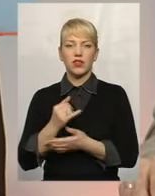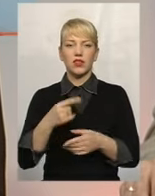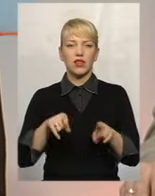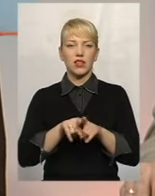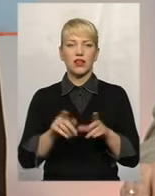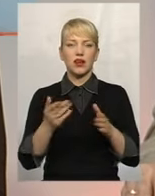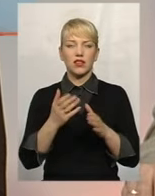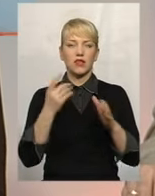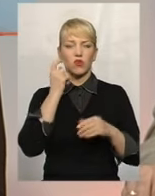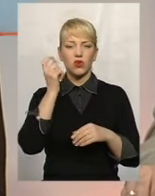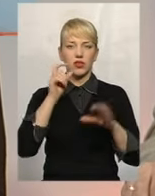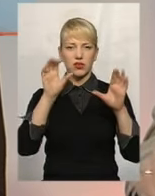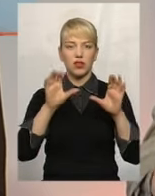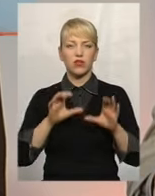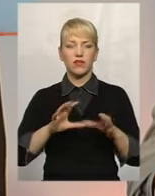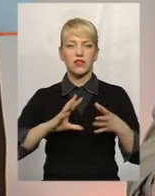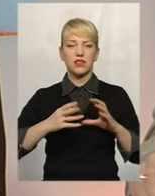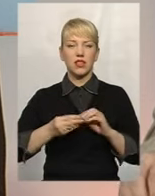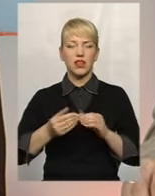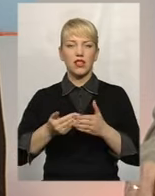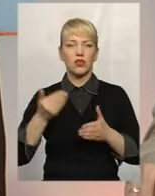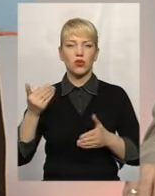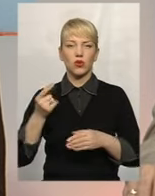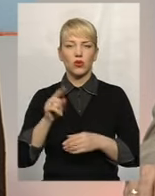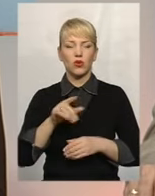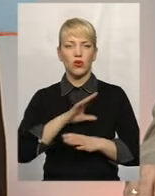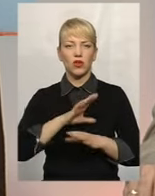яких в українському законодавстві взагалі до того не було.